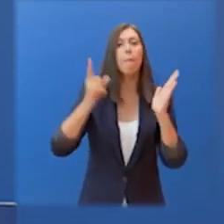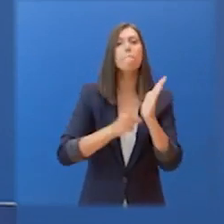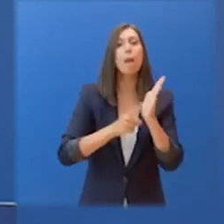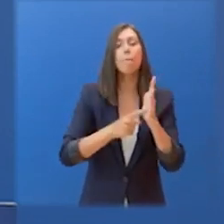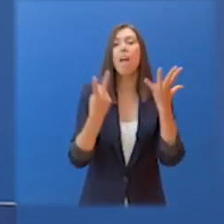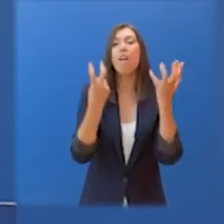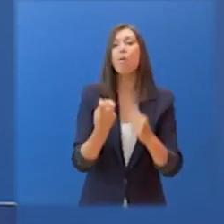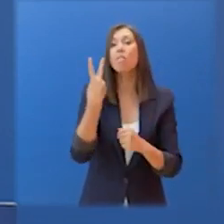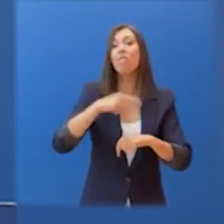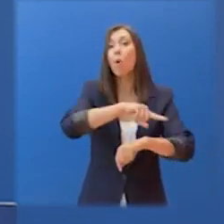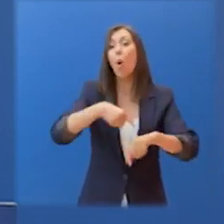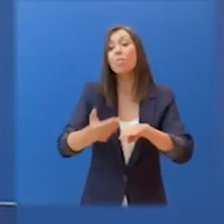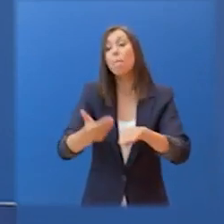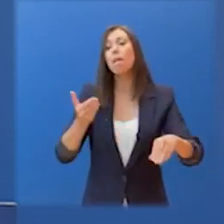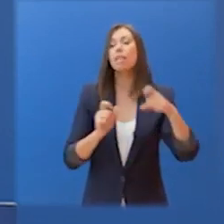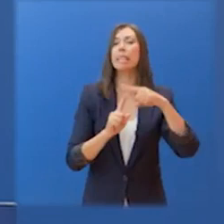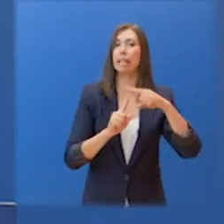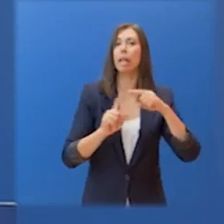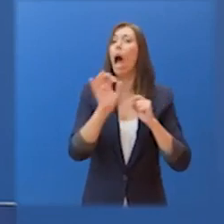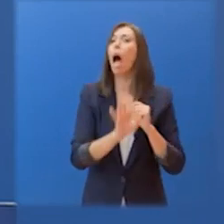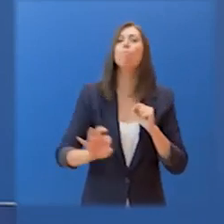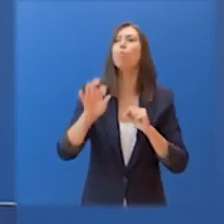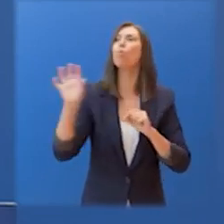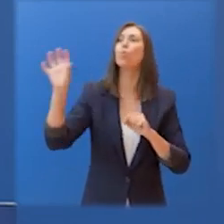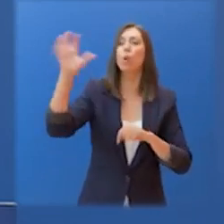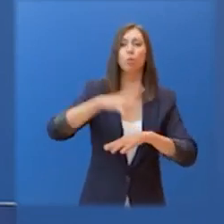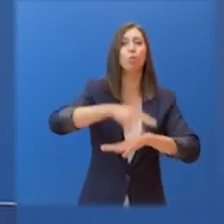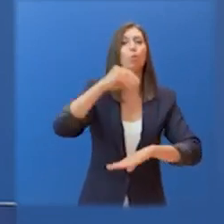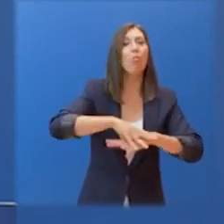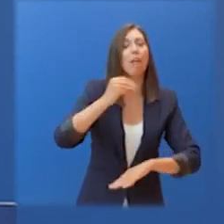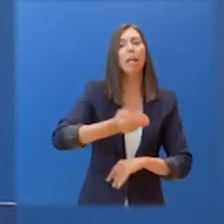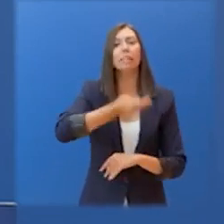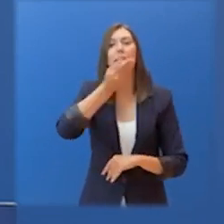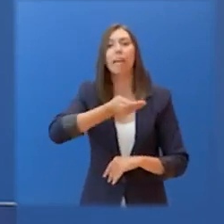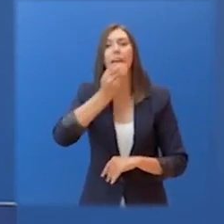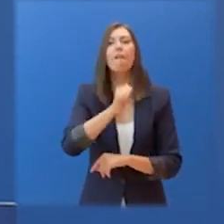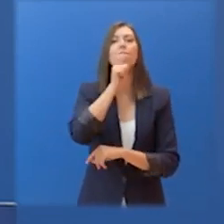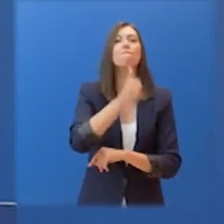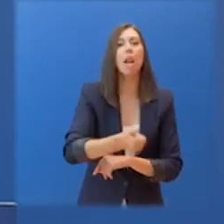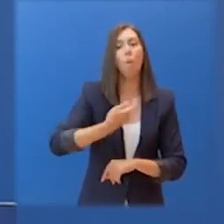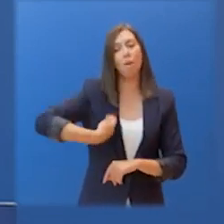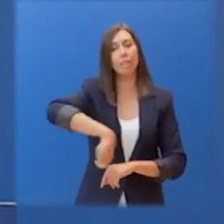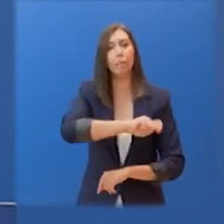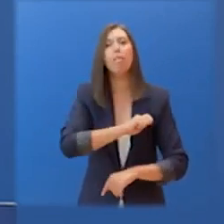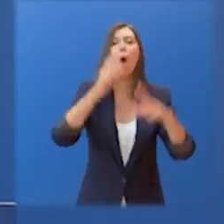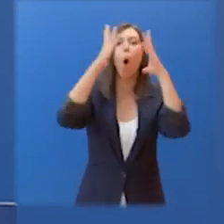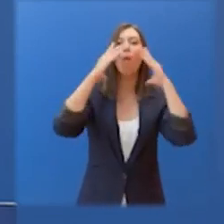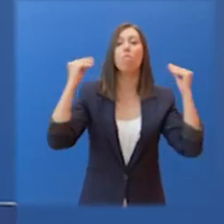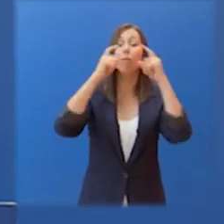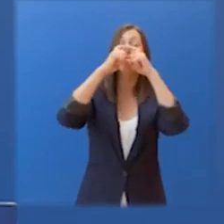εξής χώρες. Σουηδία, Τσεχία, Βέλγιο, Ισπανία, Ολλανδία.